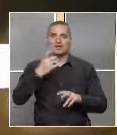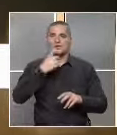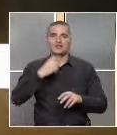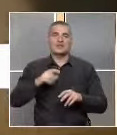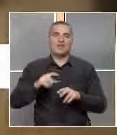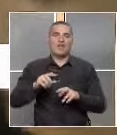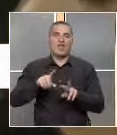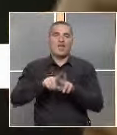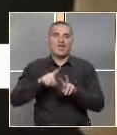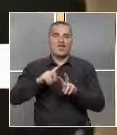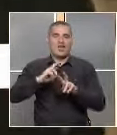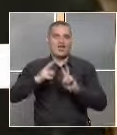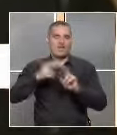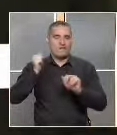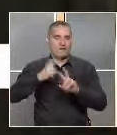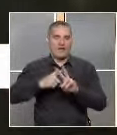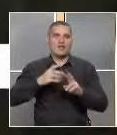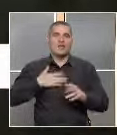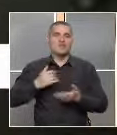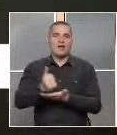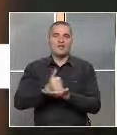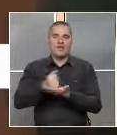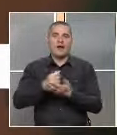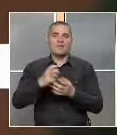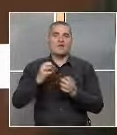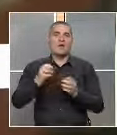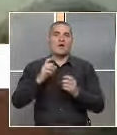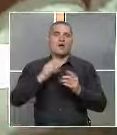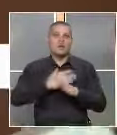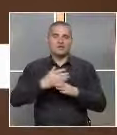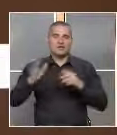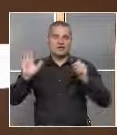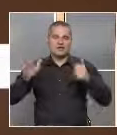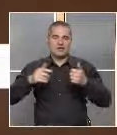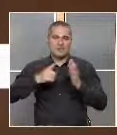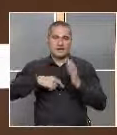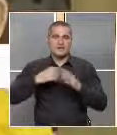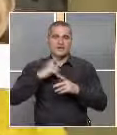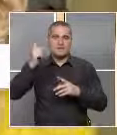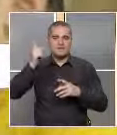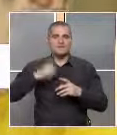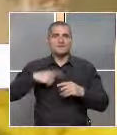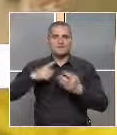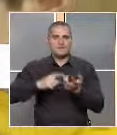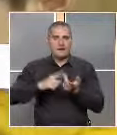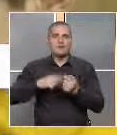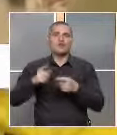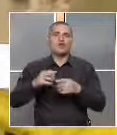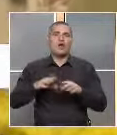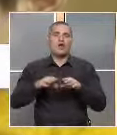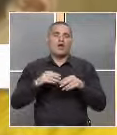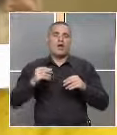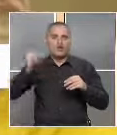Четиригодишният Иван провежда терапия с роботите Нао и Емо Сан в продължение на 6 месеца. Всеки път той научава нещо ново, а